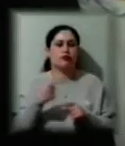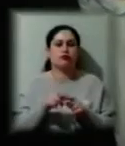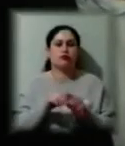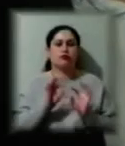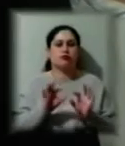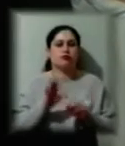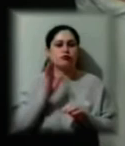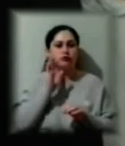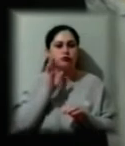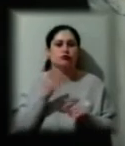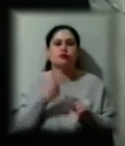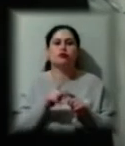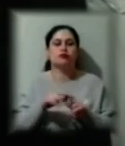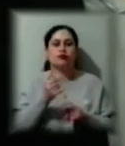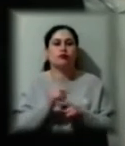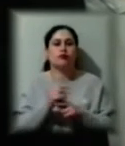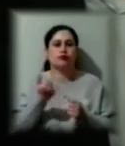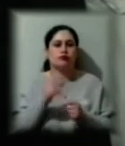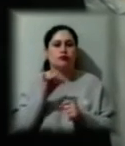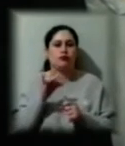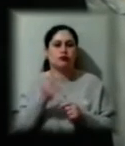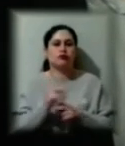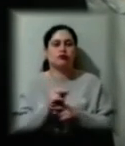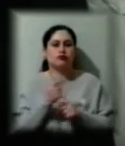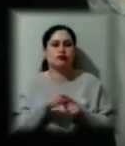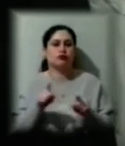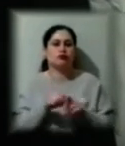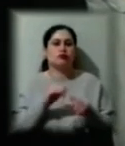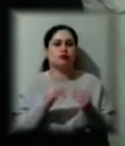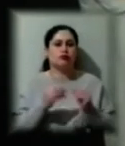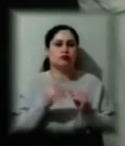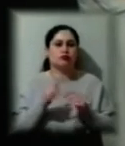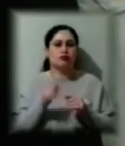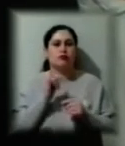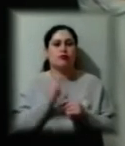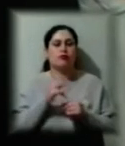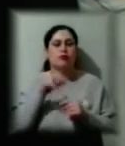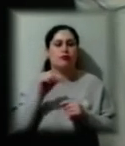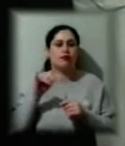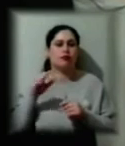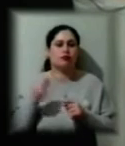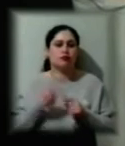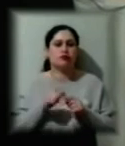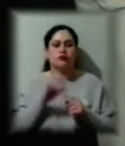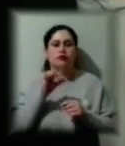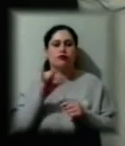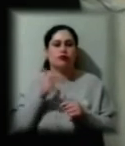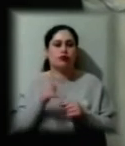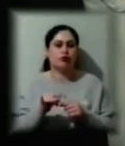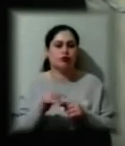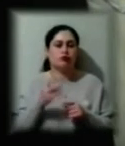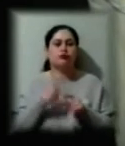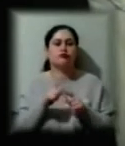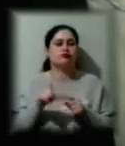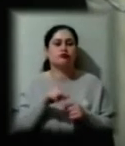яка зараз на сервісі, знаходиться також проблема з паливною апаратурою і проблема з двигуном. Що привело до такого